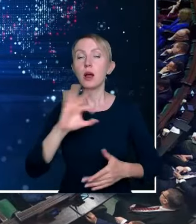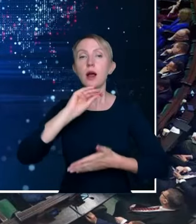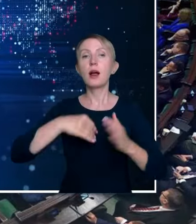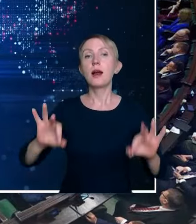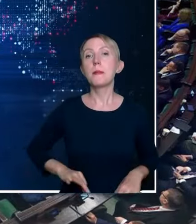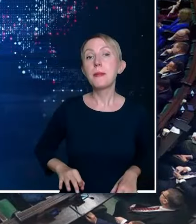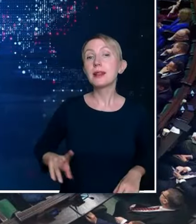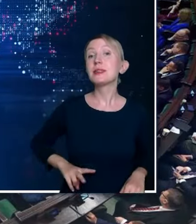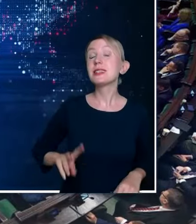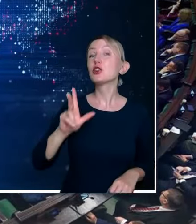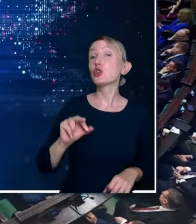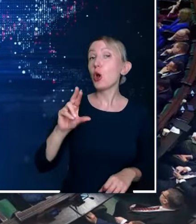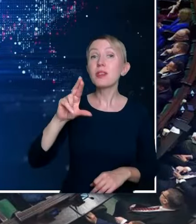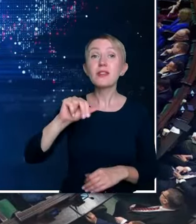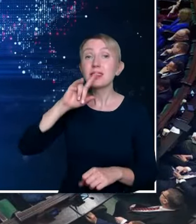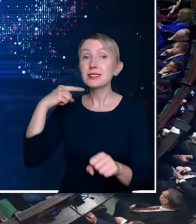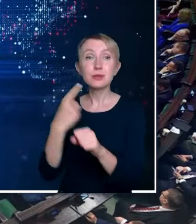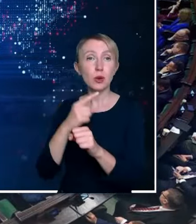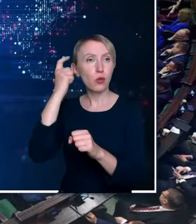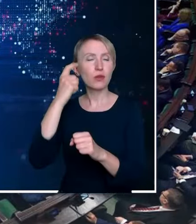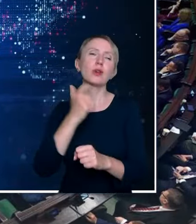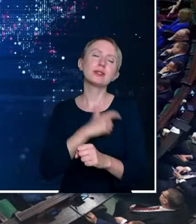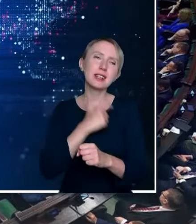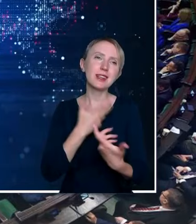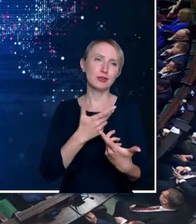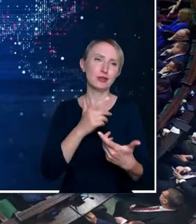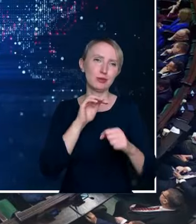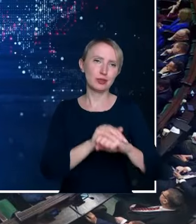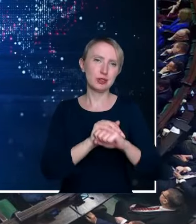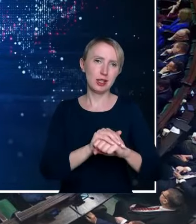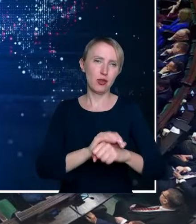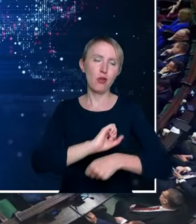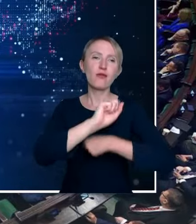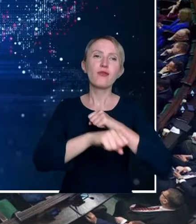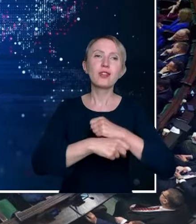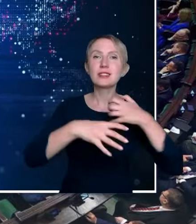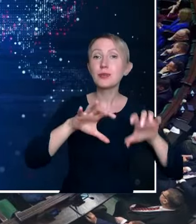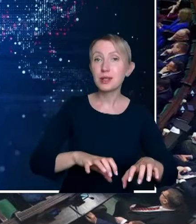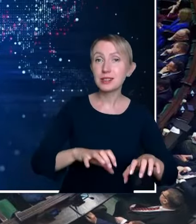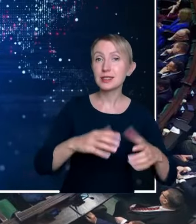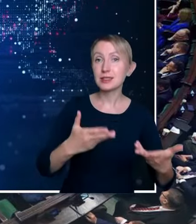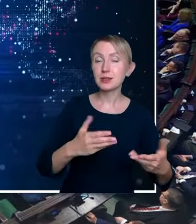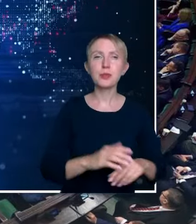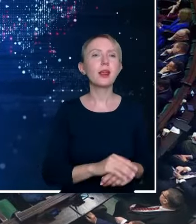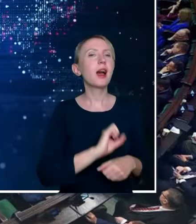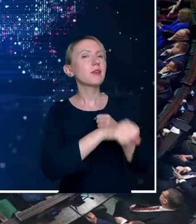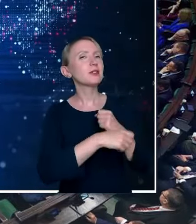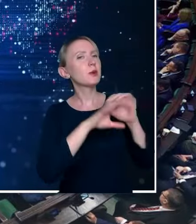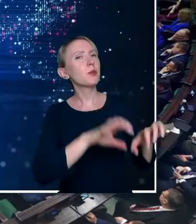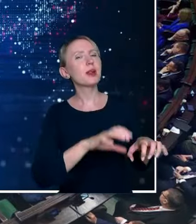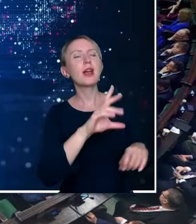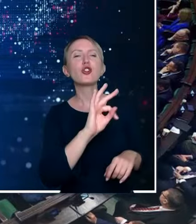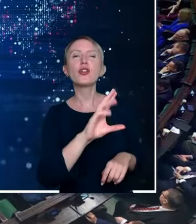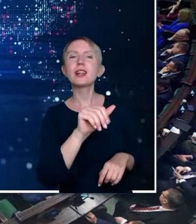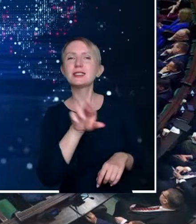Kropiwnicki, czyli serdeczny przyjaciel wiceprezesa zarządu totalizatora. Jest to sytuacja Ale wiceprezes totalizatora twierdzi, że